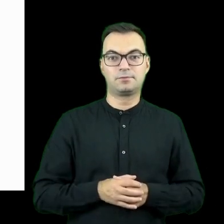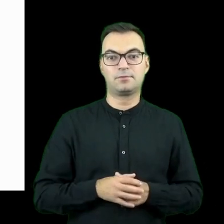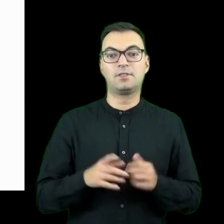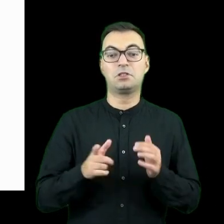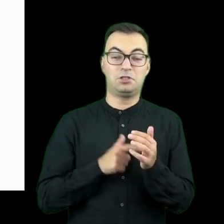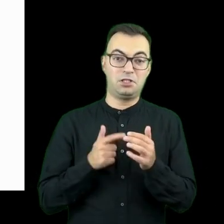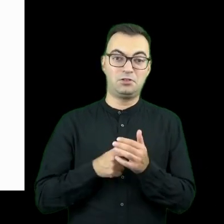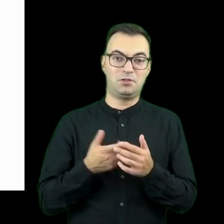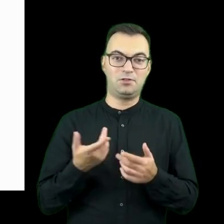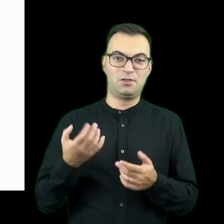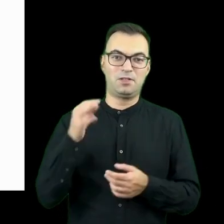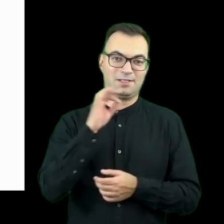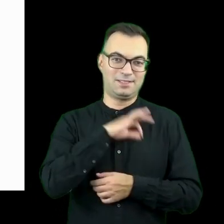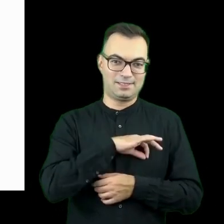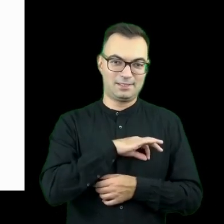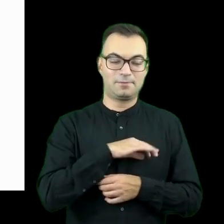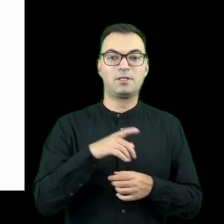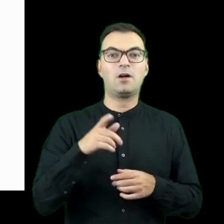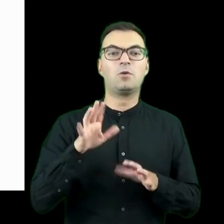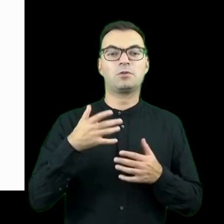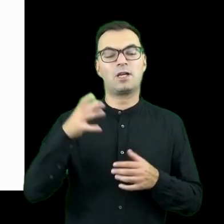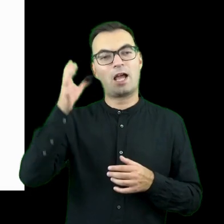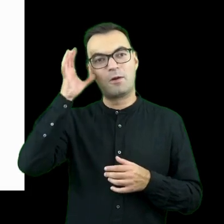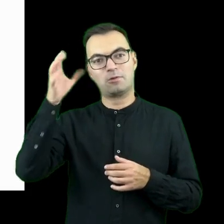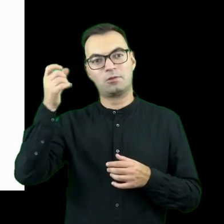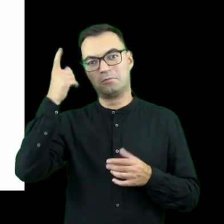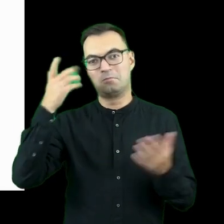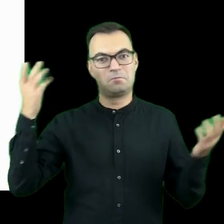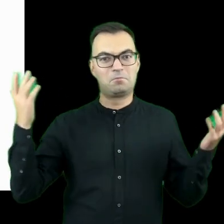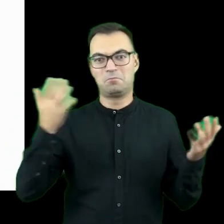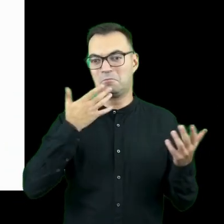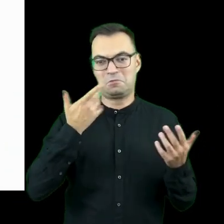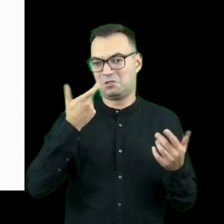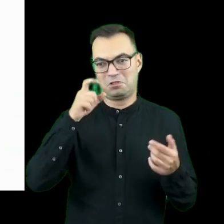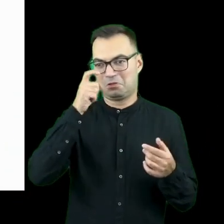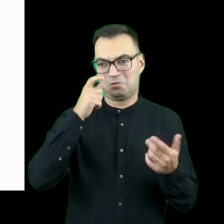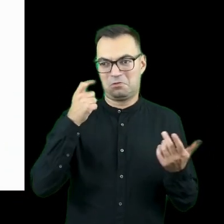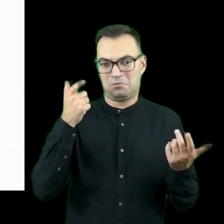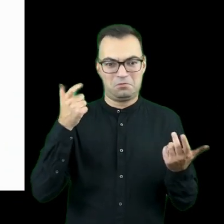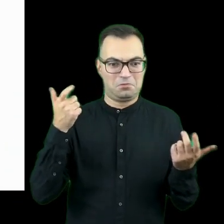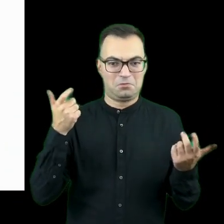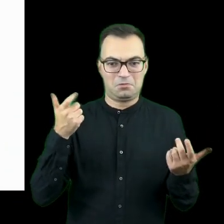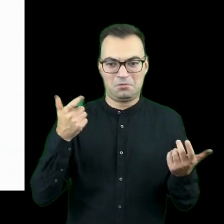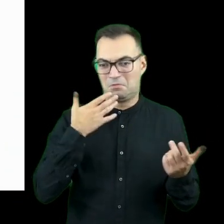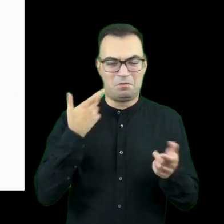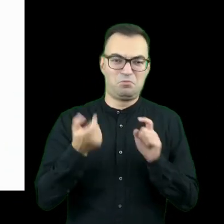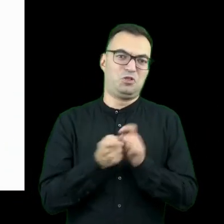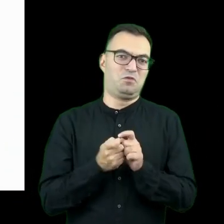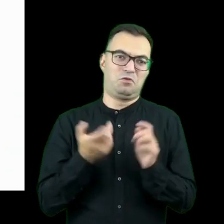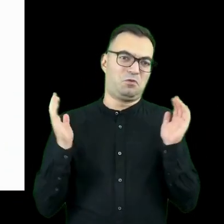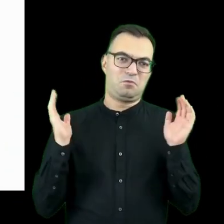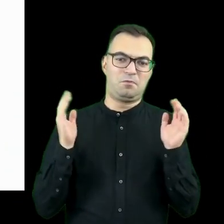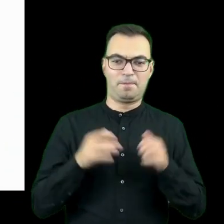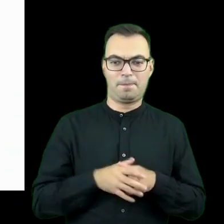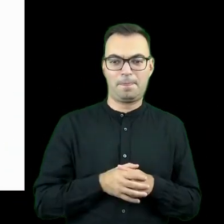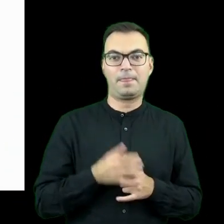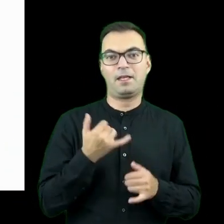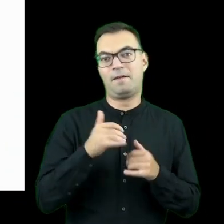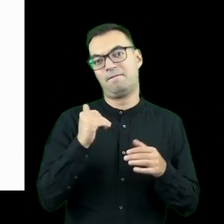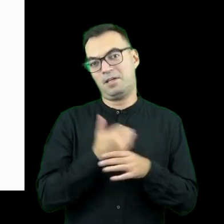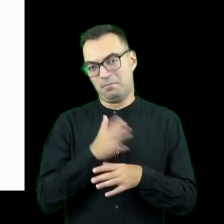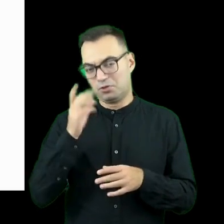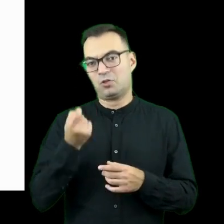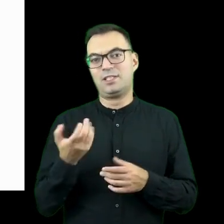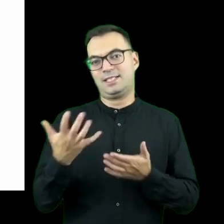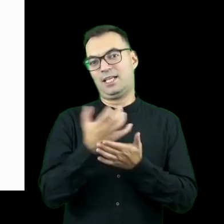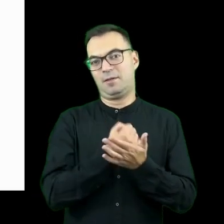w sposób komercyjny, no bo twórcy tego założenia uznali, że jakby nie ma nic, nie mają nic przeciwko temu, żeby jakieś